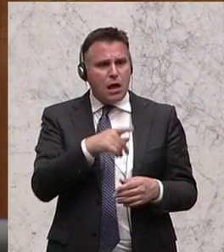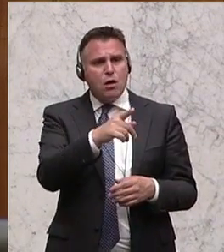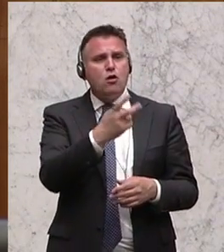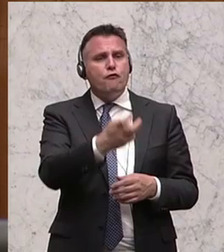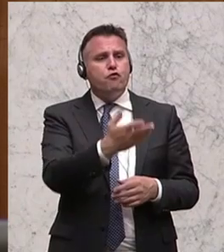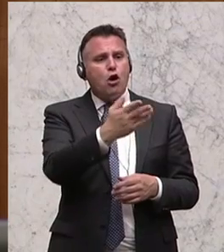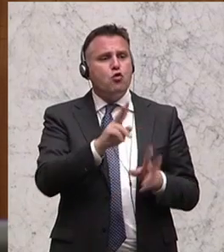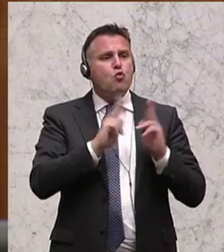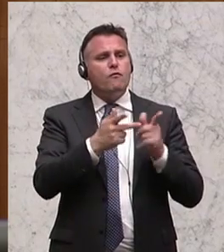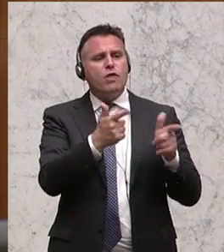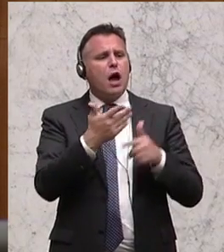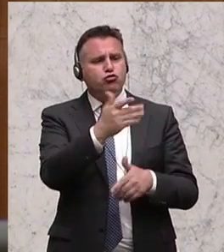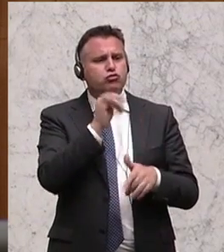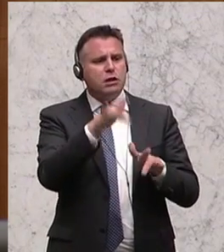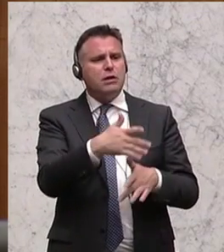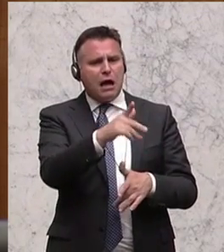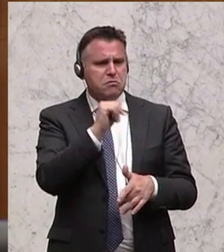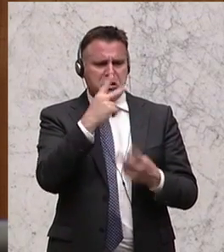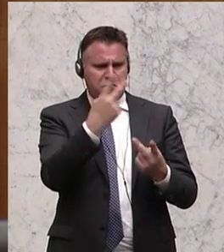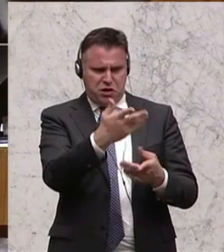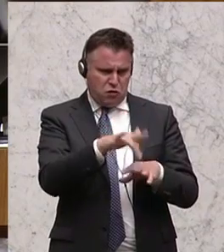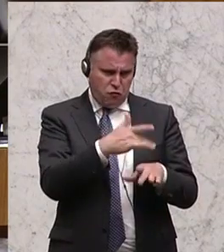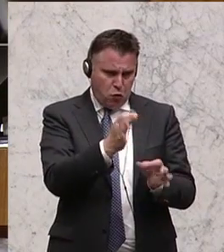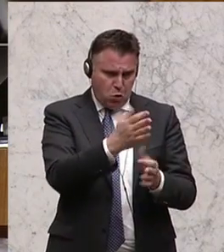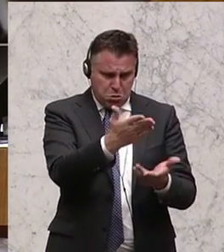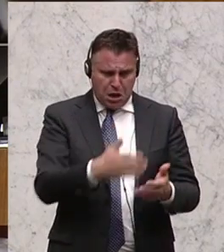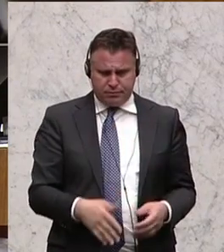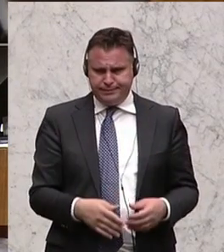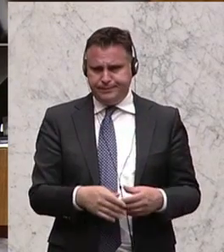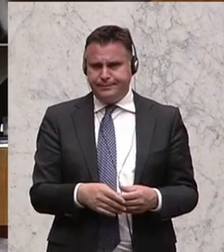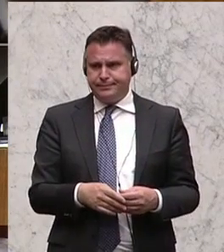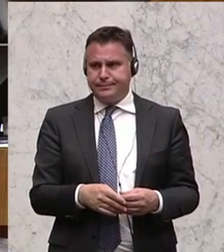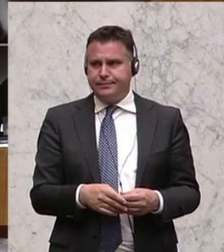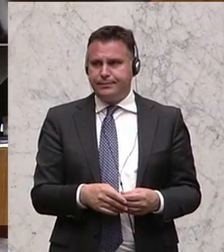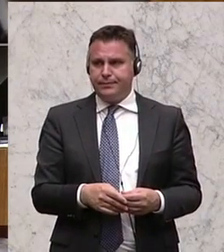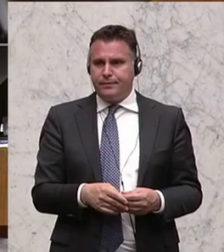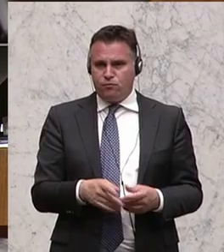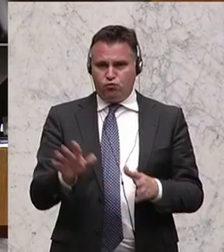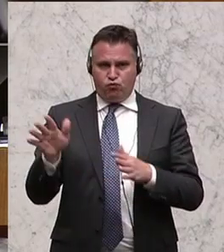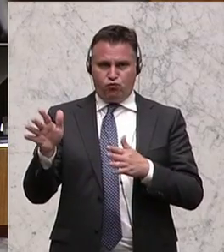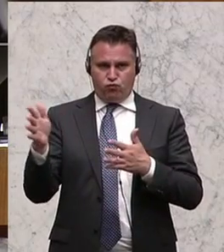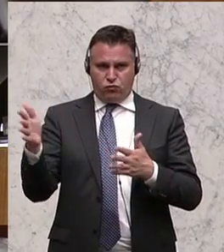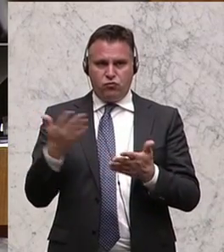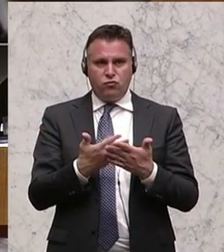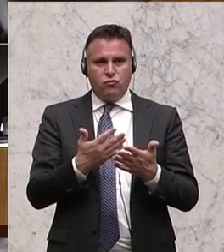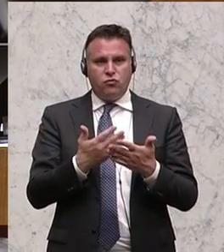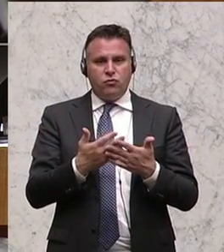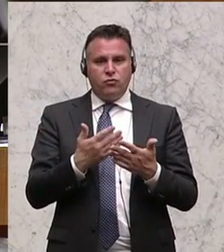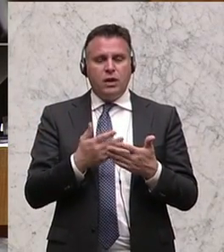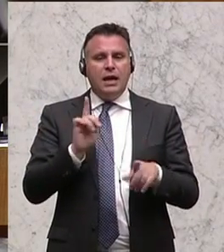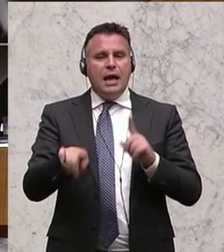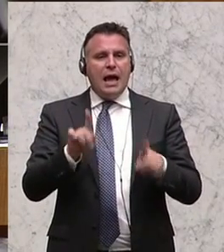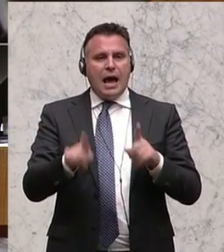des Umweltausschusses nicht besonders wichtig zu sein, oder? Würde ich einmal sagen. Auch das Thema Abfallende